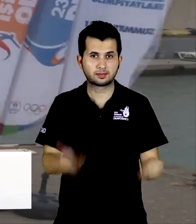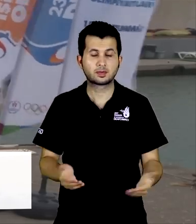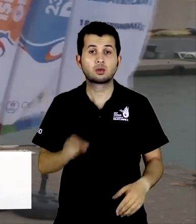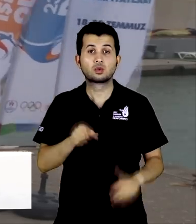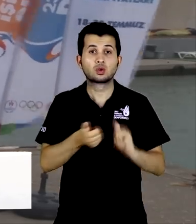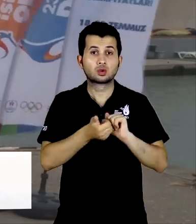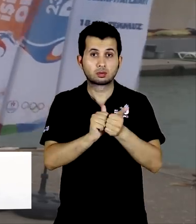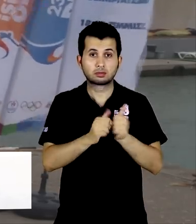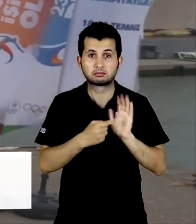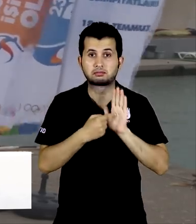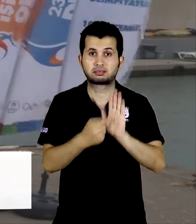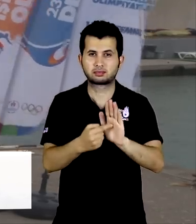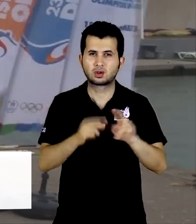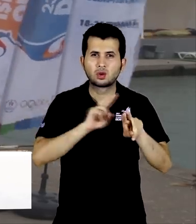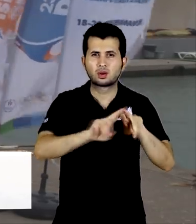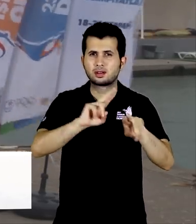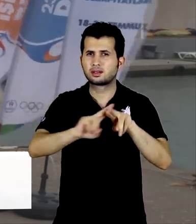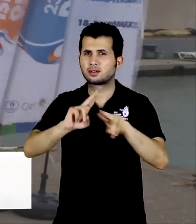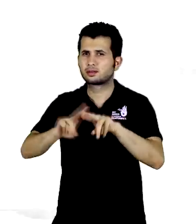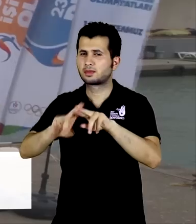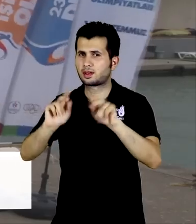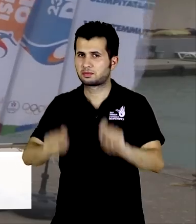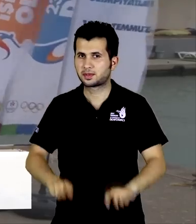Bu sporu tanıttık ve öğretmeye çalıştık.